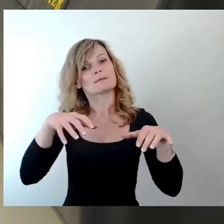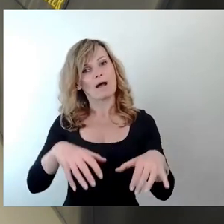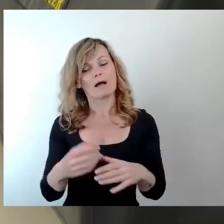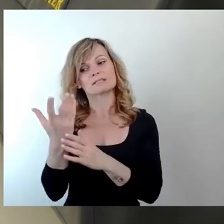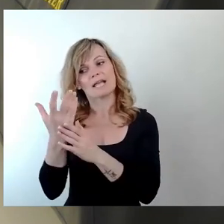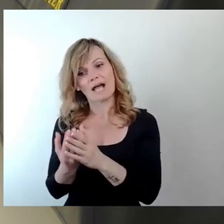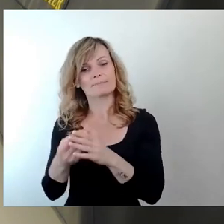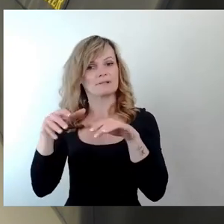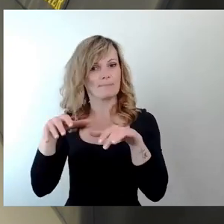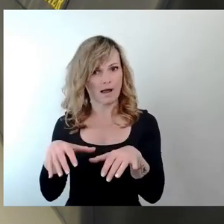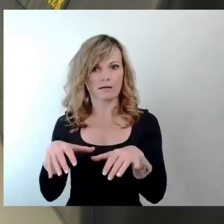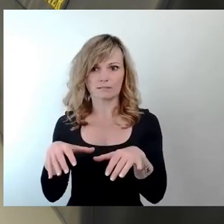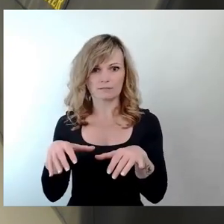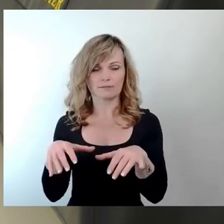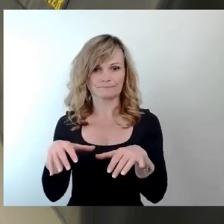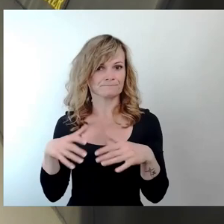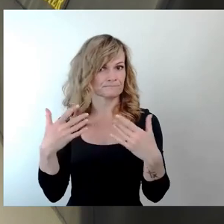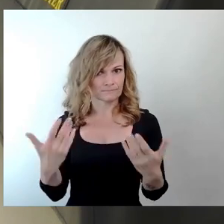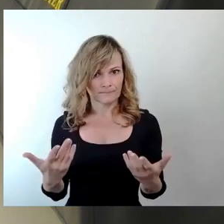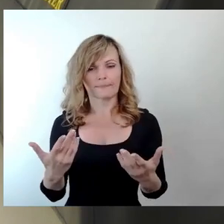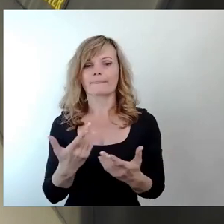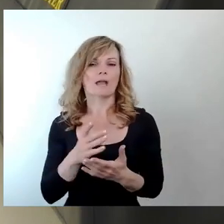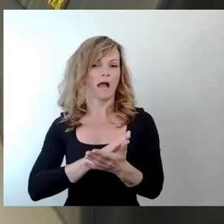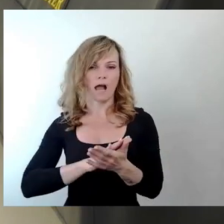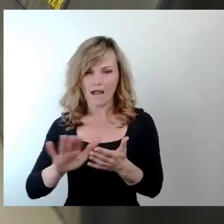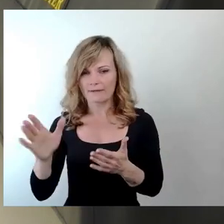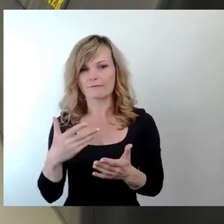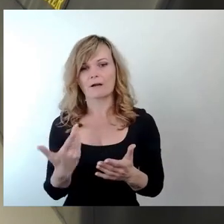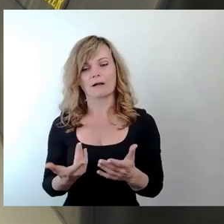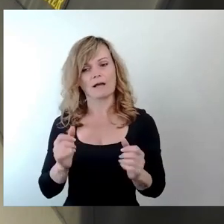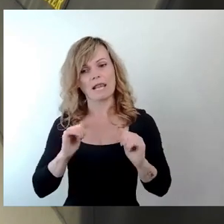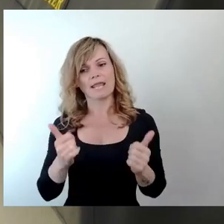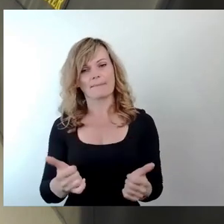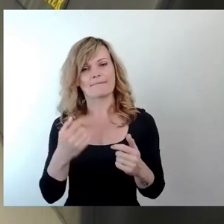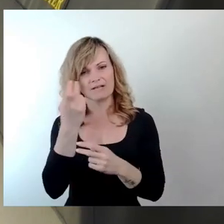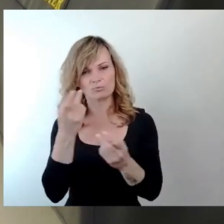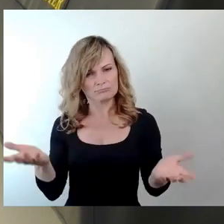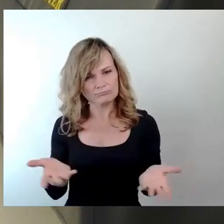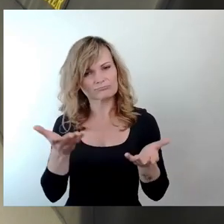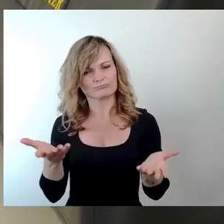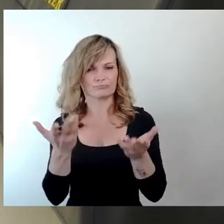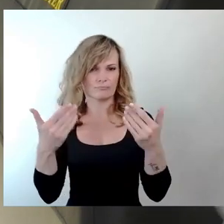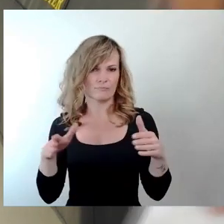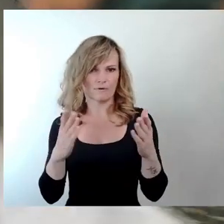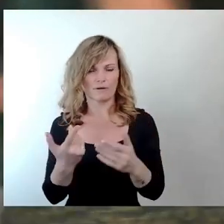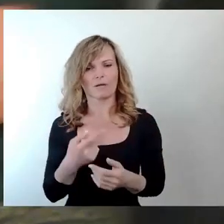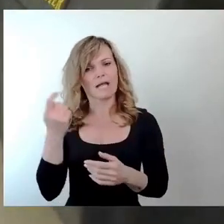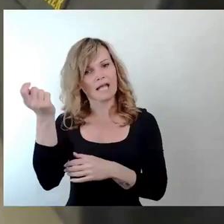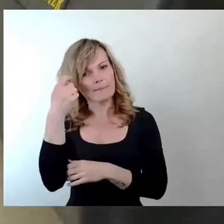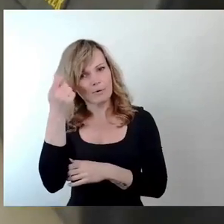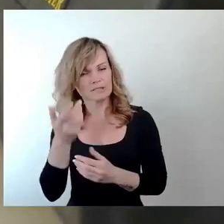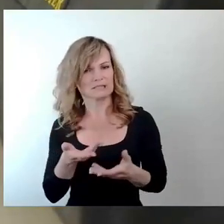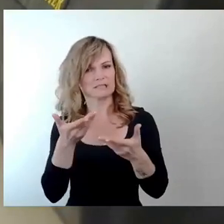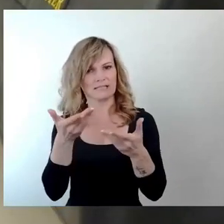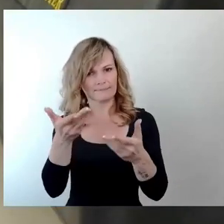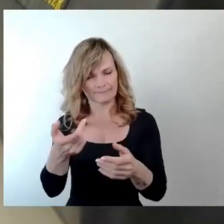wo wir Leben ganz einfach bringen und Impulse. Unser Ziel ist, das möglichst durchgängig zu